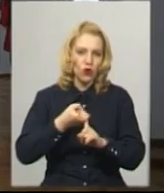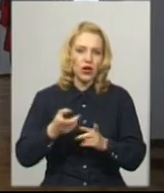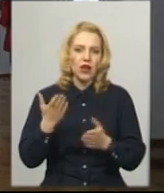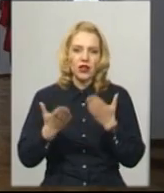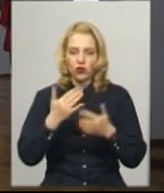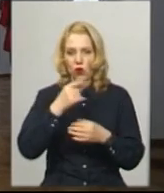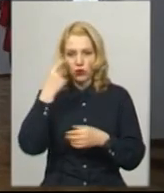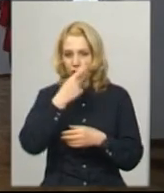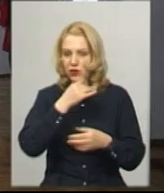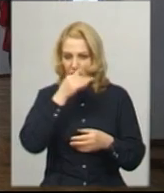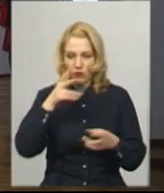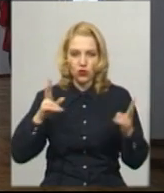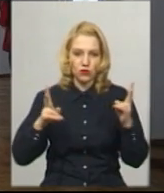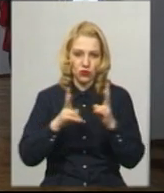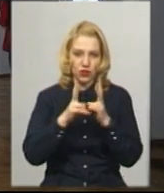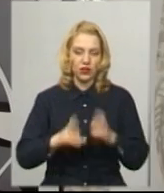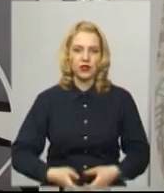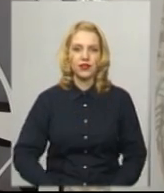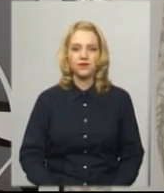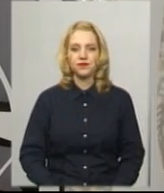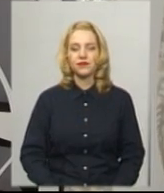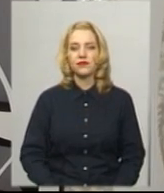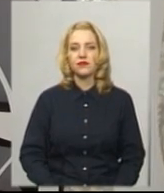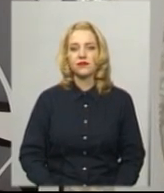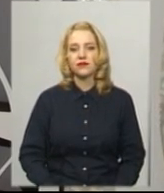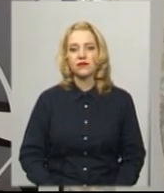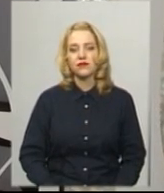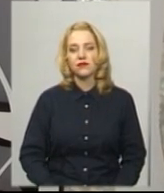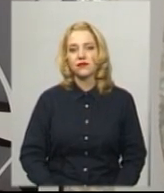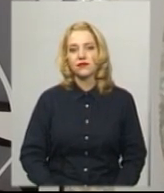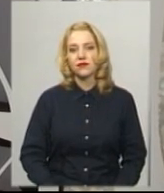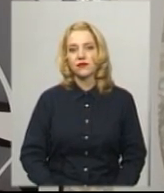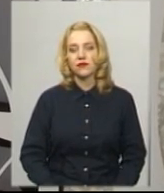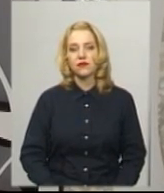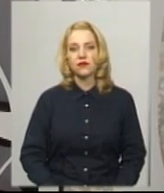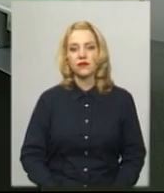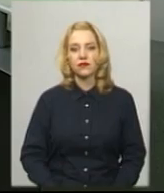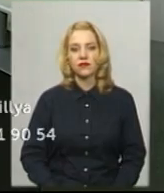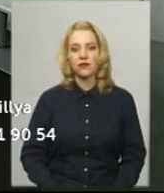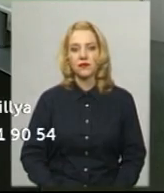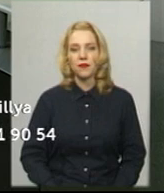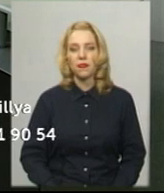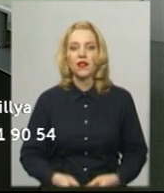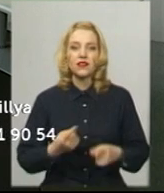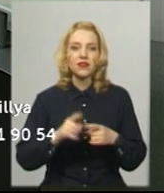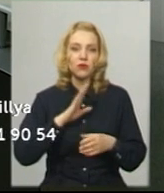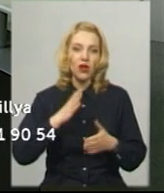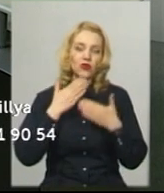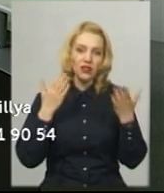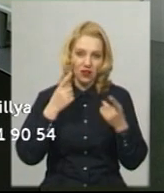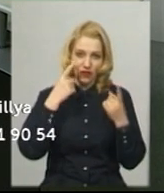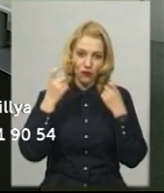особисто. Наталія Пеляниці, Олександр Горішевський. Новини на Суспільному. Хмельницький. Це була остання